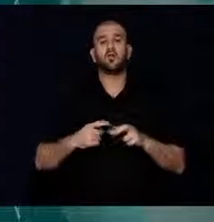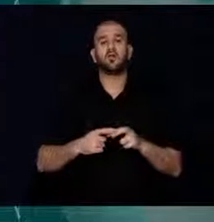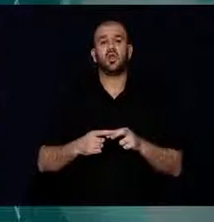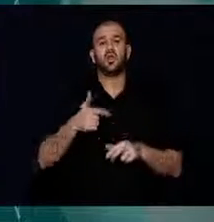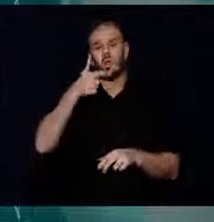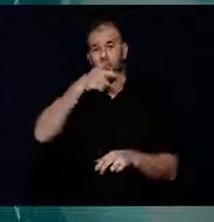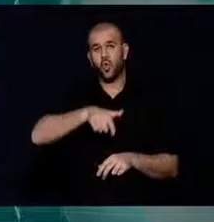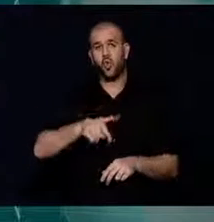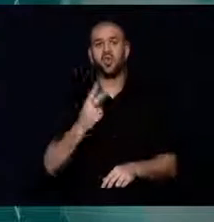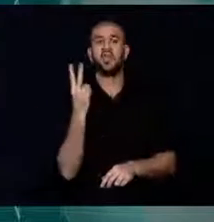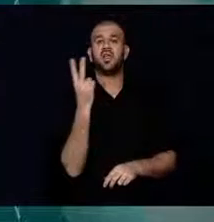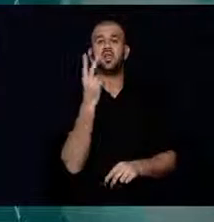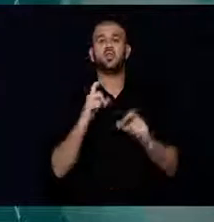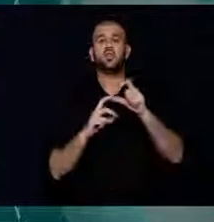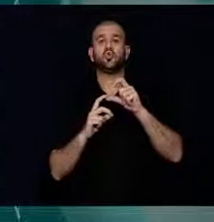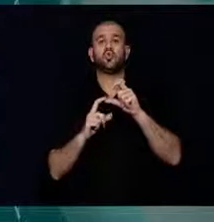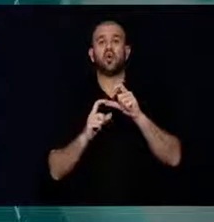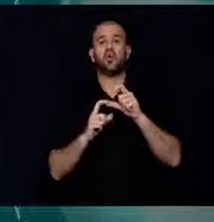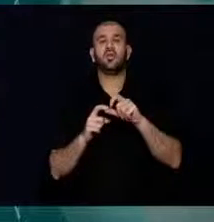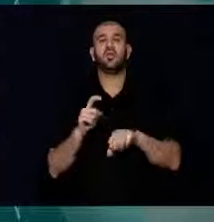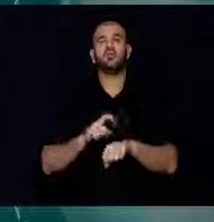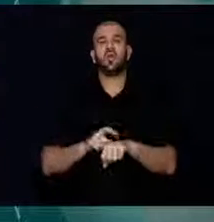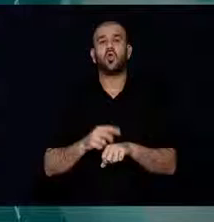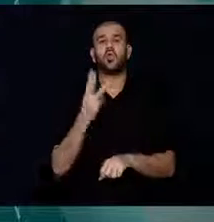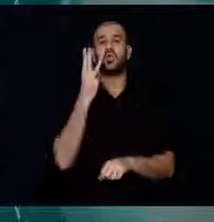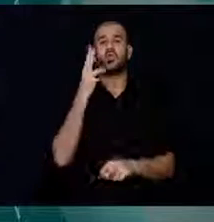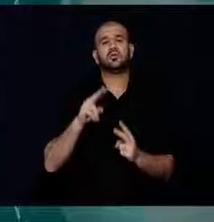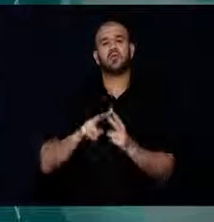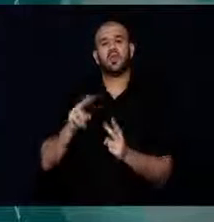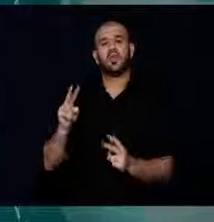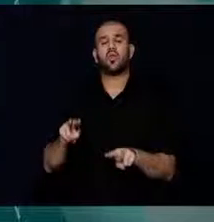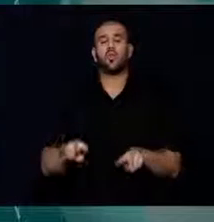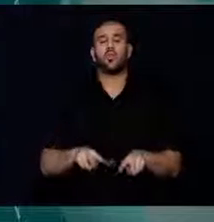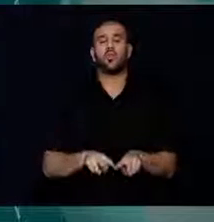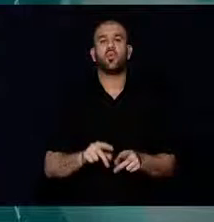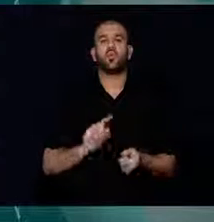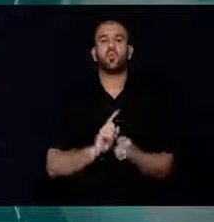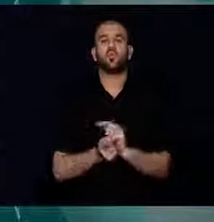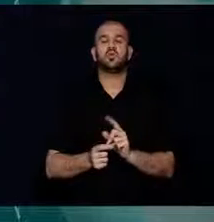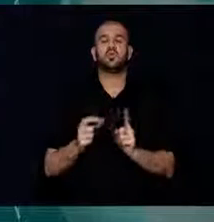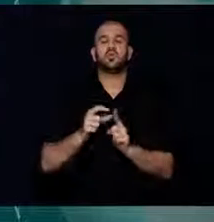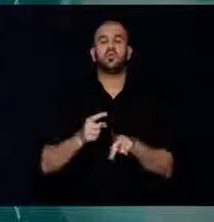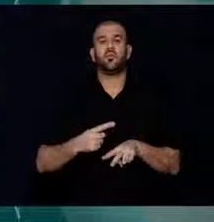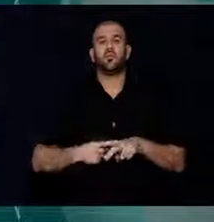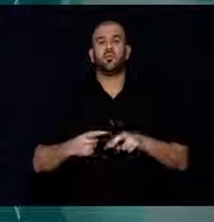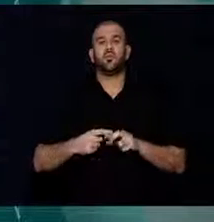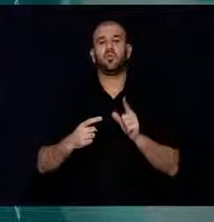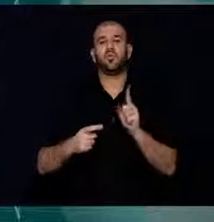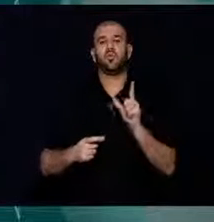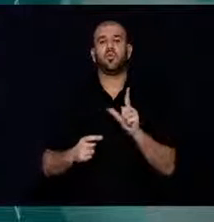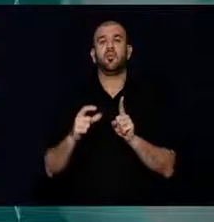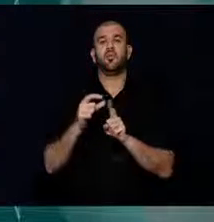'a ait evin önünde, Park halindeki van araç, Üzerine muhtemelen